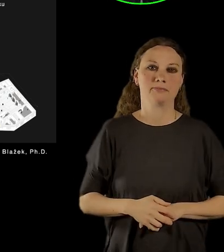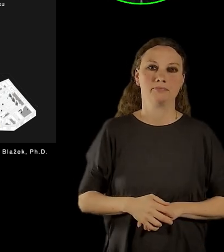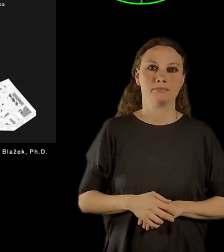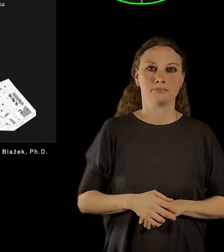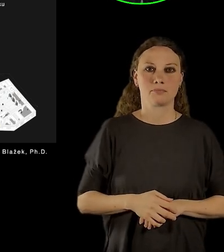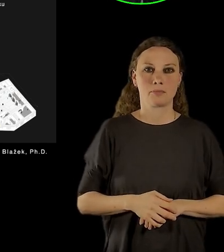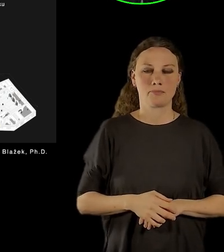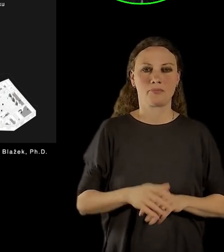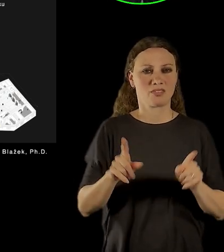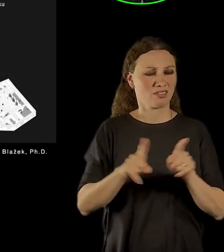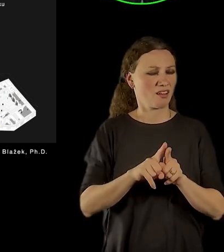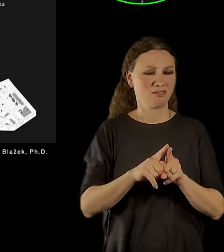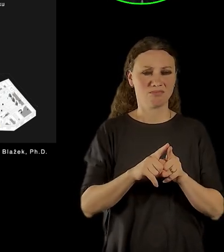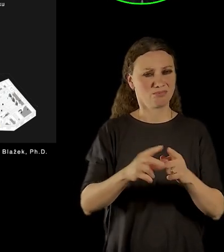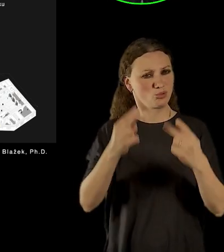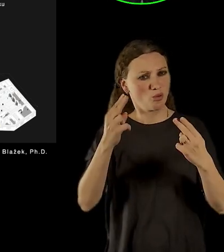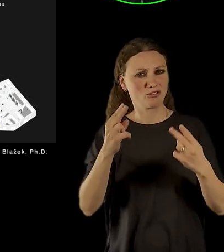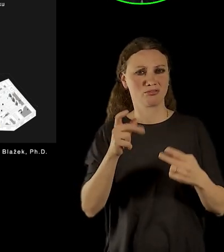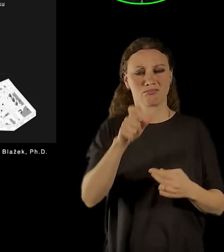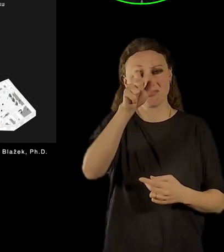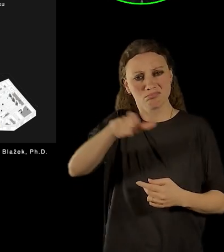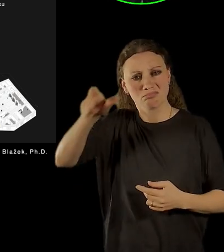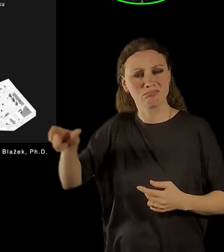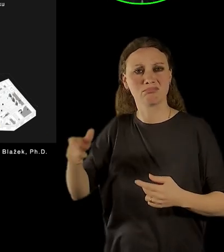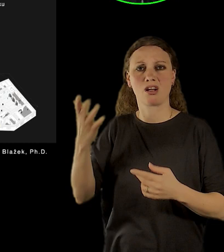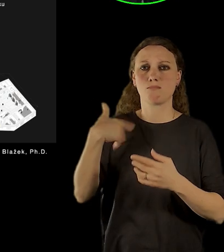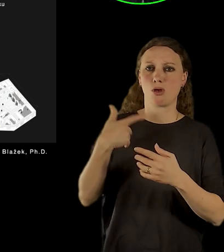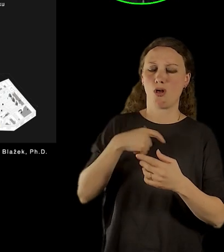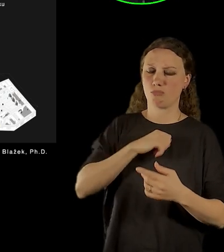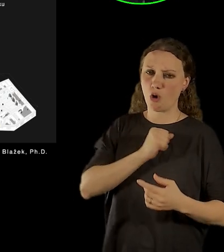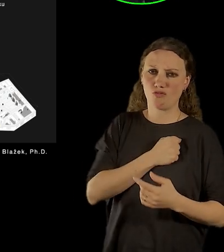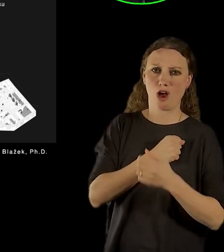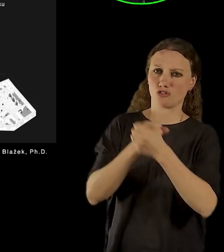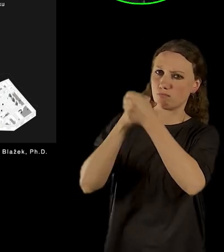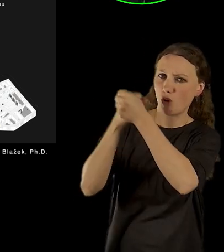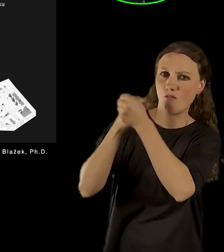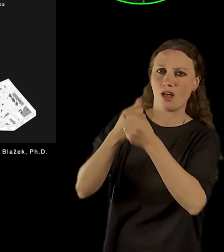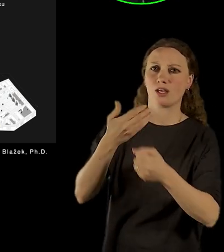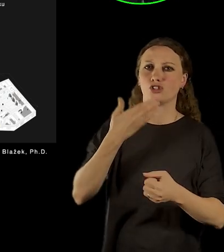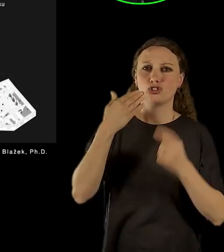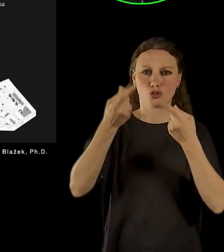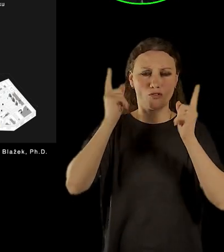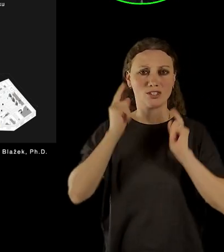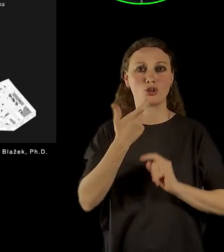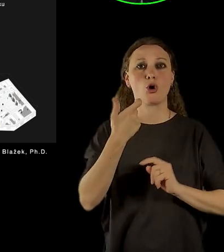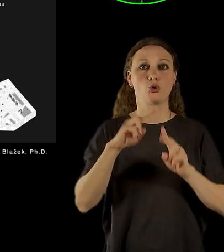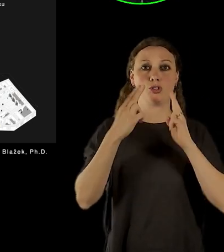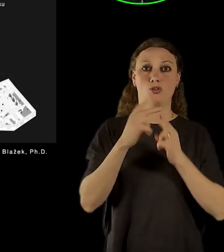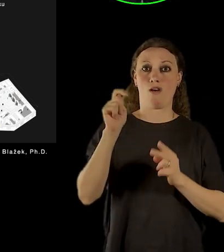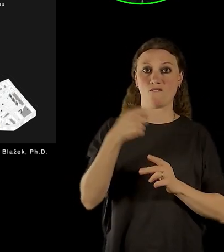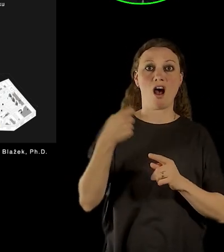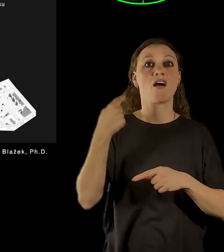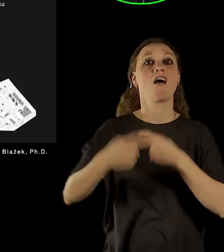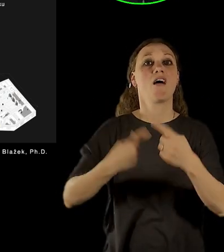lidé, kteří bojovali za Československo v druhé světové válce a takhle se jim vlastně ten